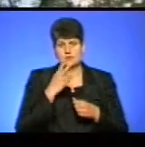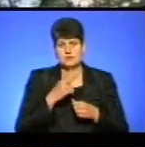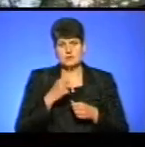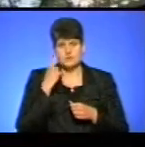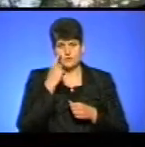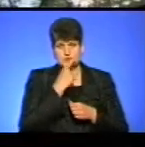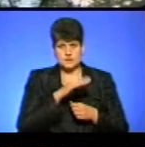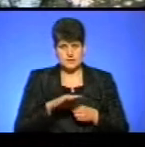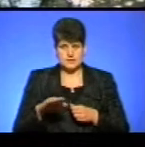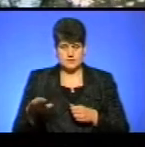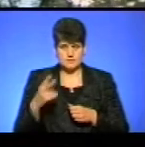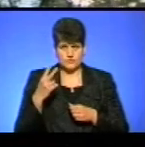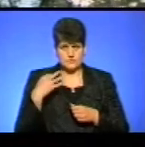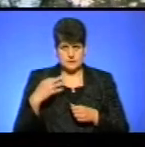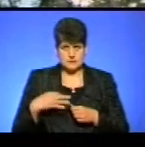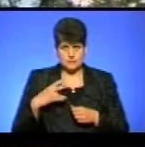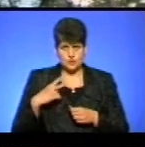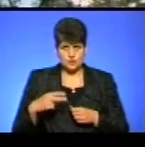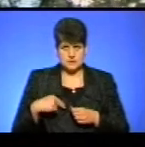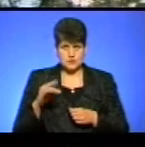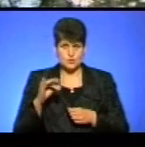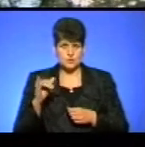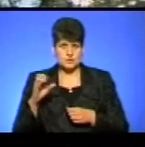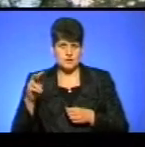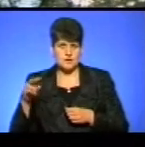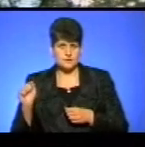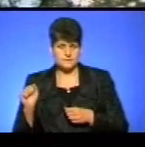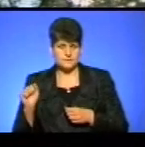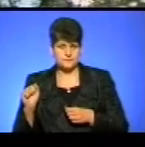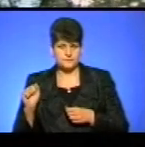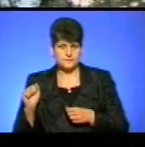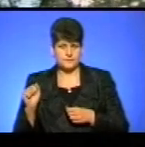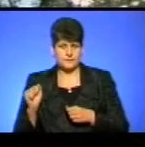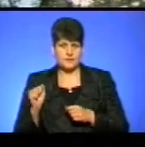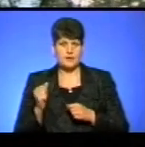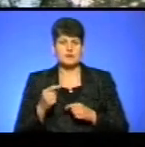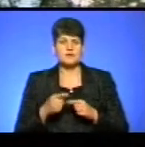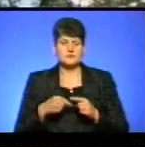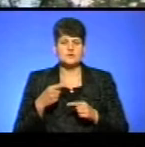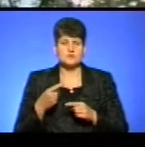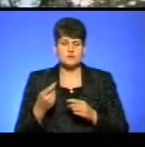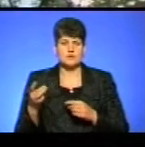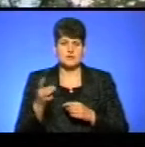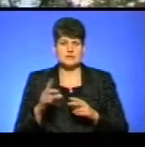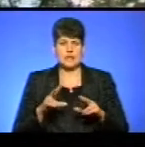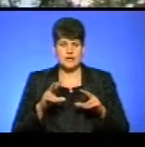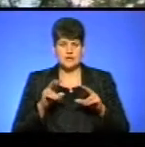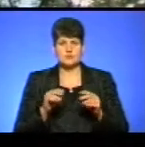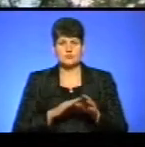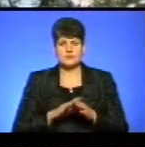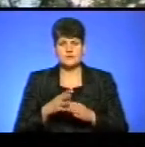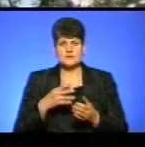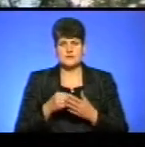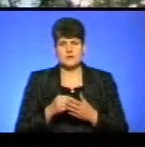дітям, двом синам, дочці Руслана. Ми в черговий раз клянемось, що ми виконуємо цей